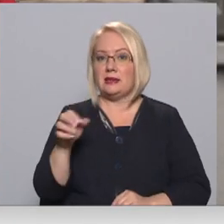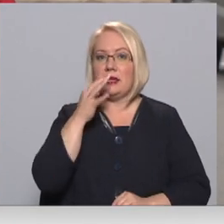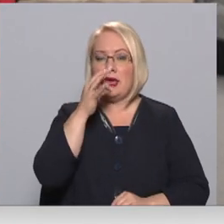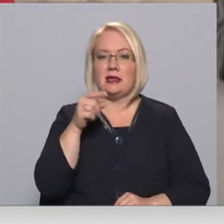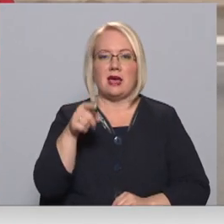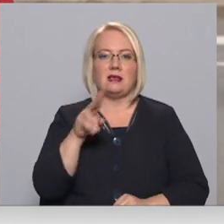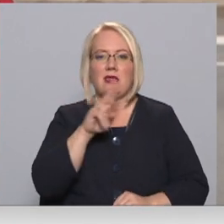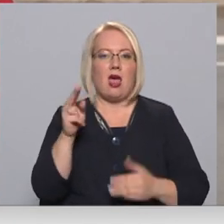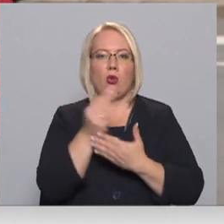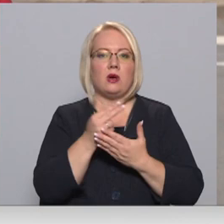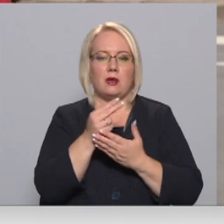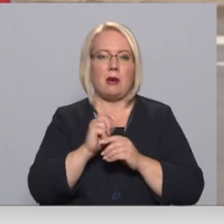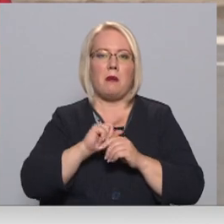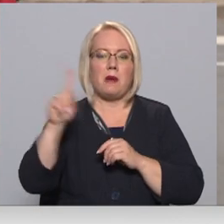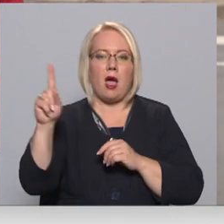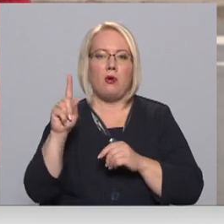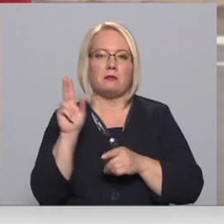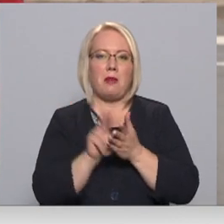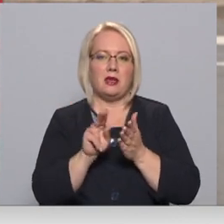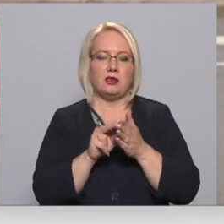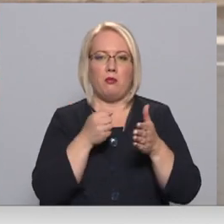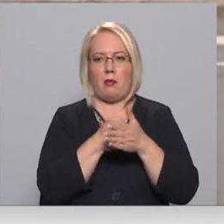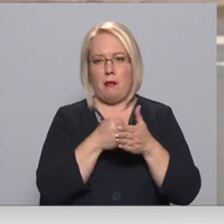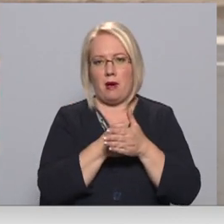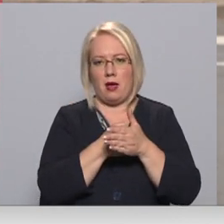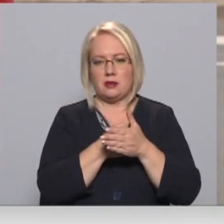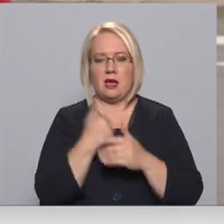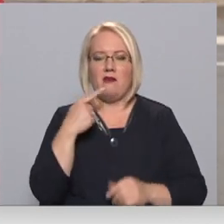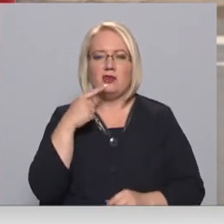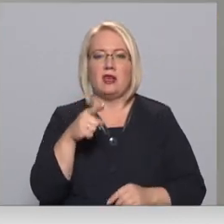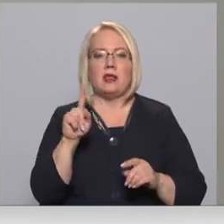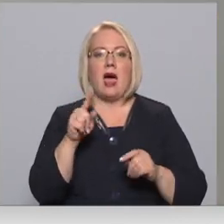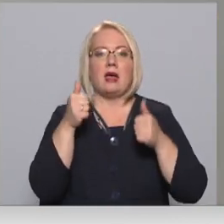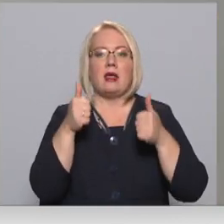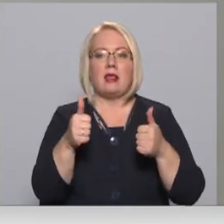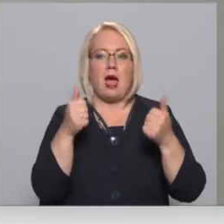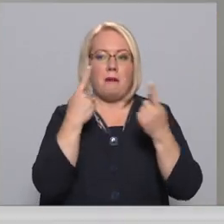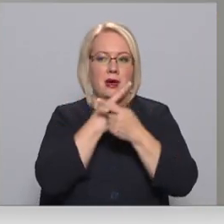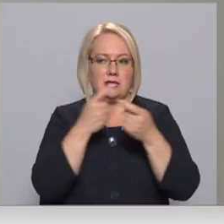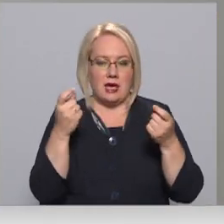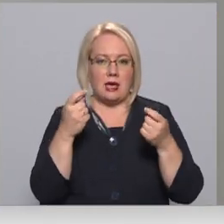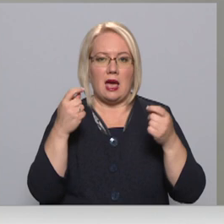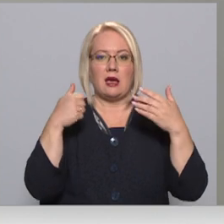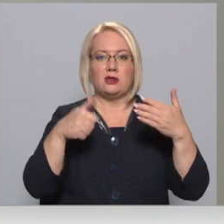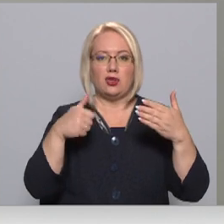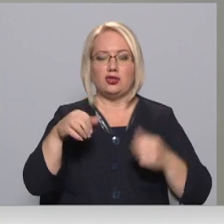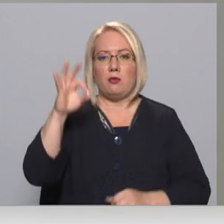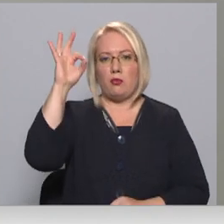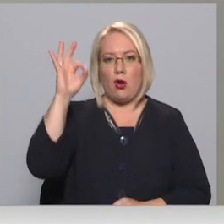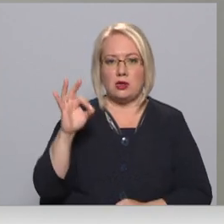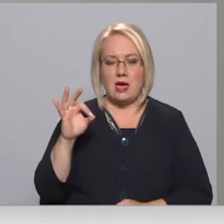nenozīmē, ka augst pensijas un pabalsti. Tā ir arī savā ziņā labā ziņa. 60%